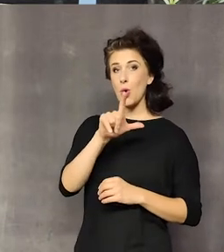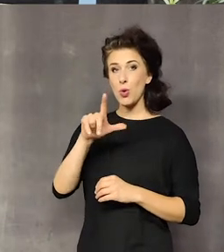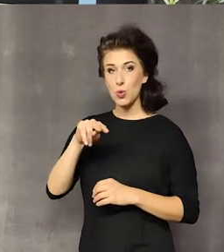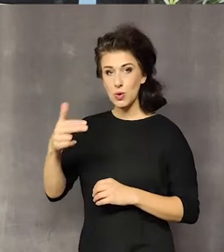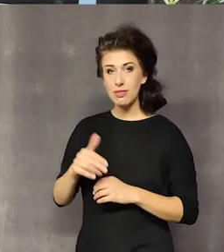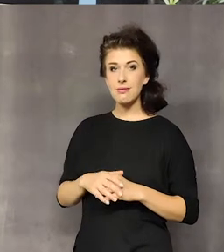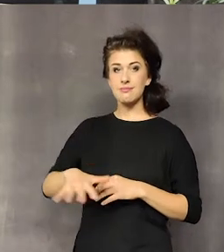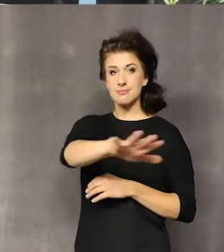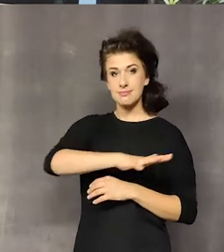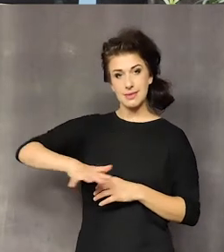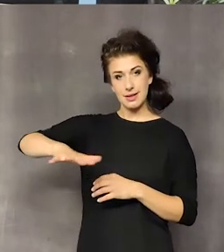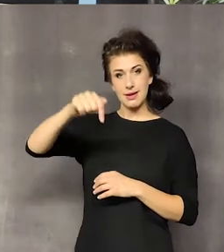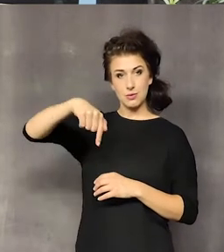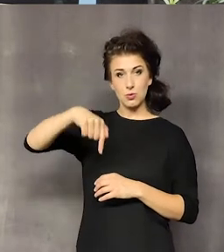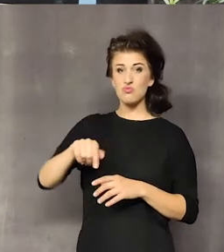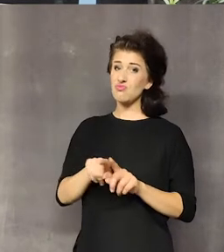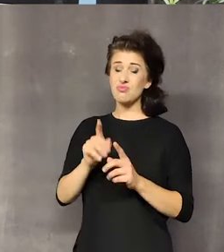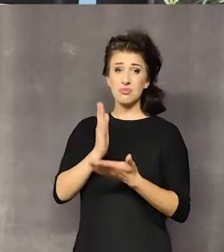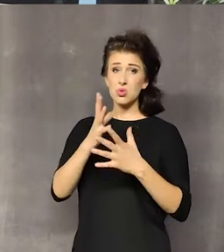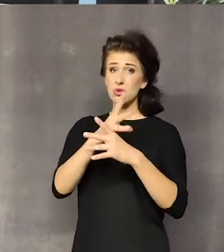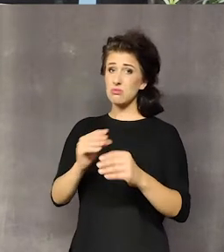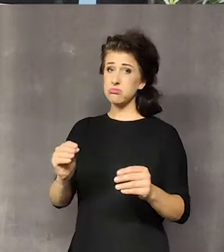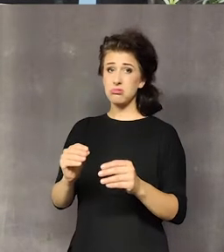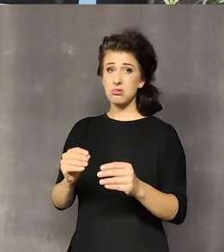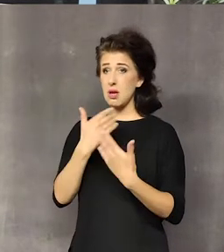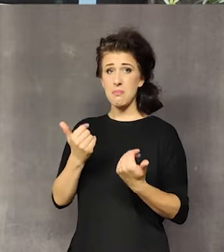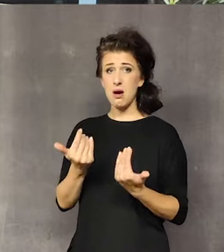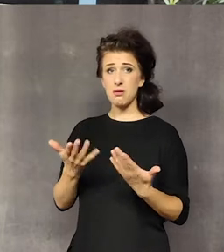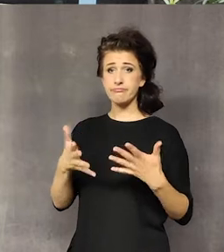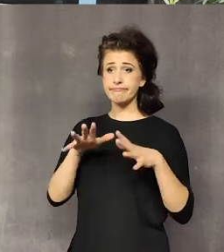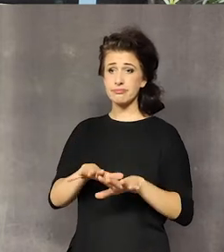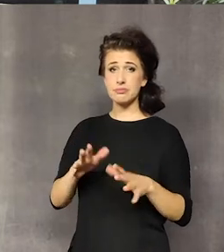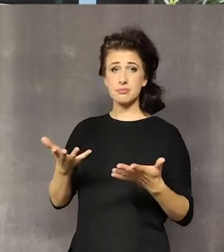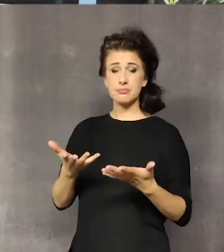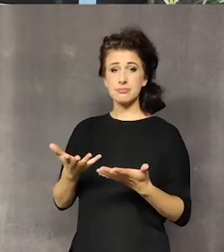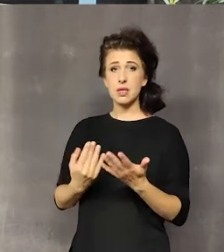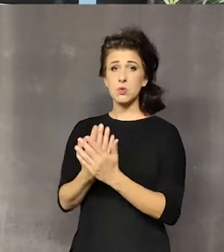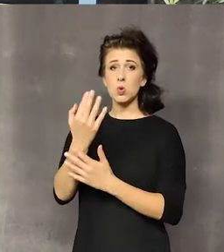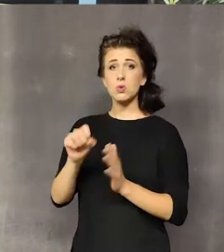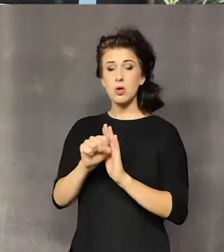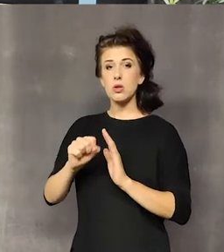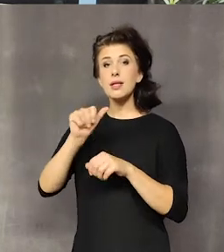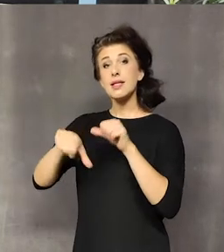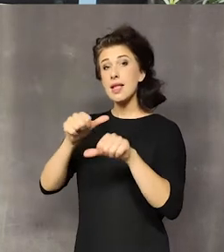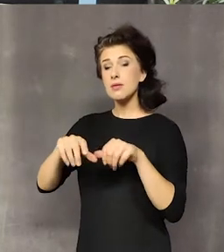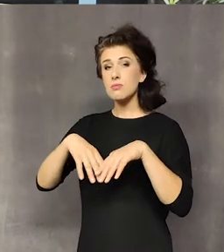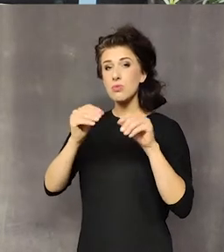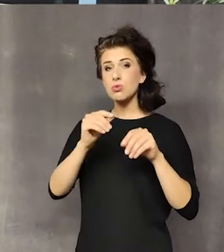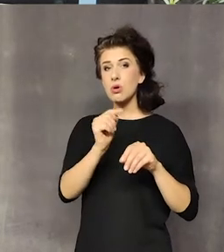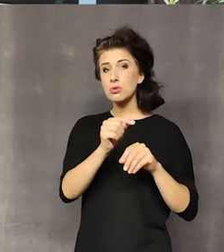na tych terenach po prostu też zaczyna ginąć. W stanie naturalnym niektóre rośliny od, można powiedzieć, lat